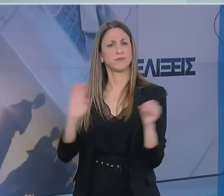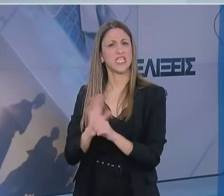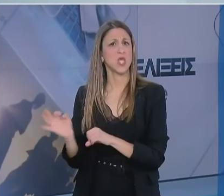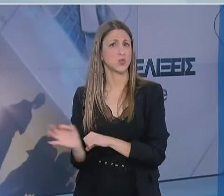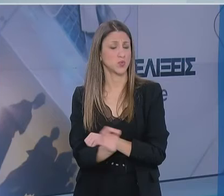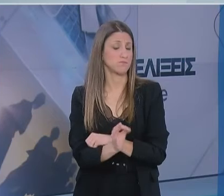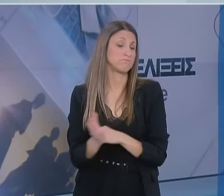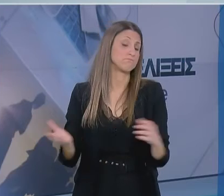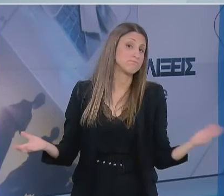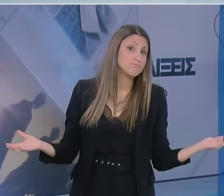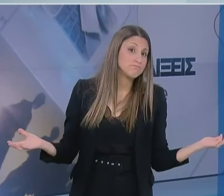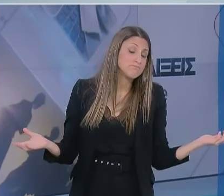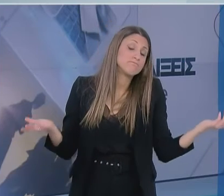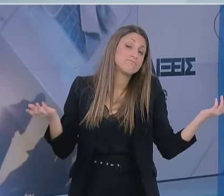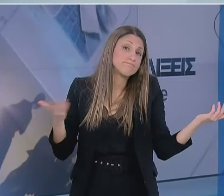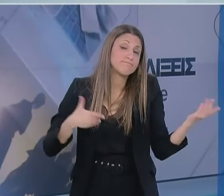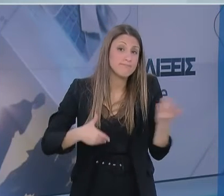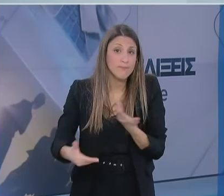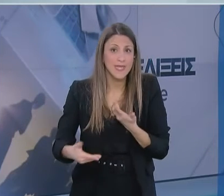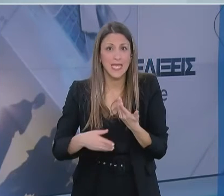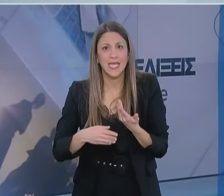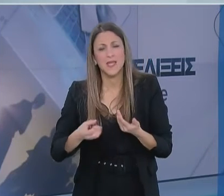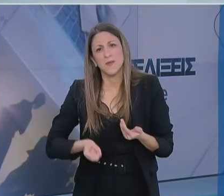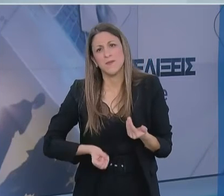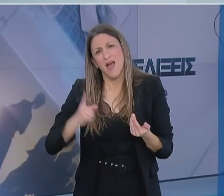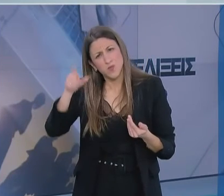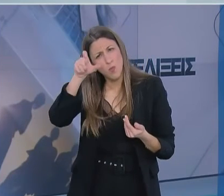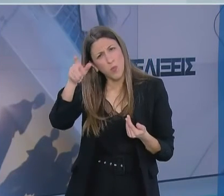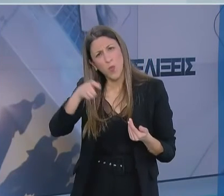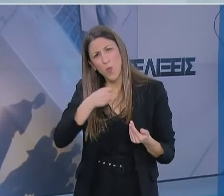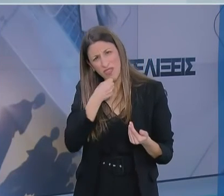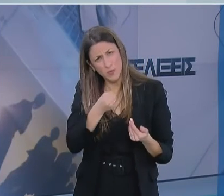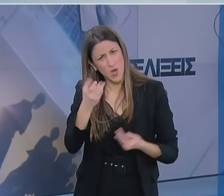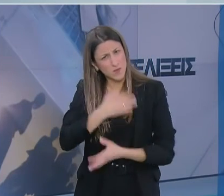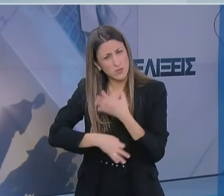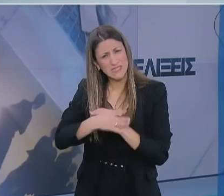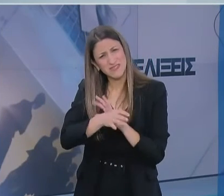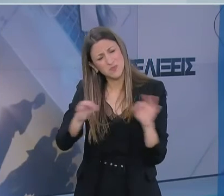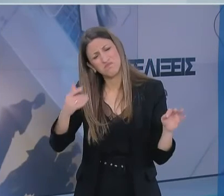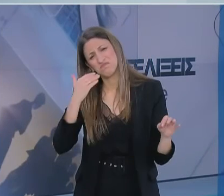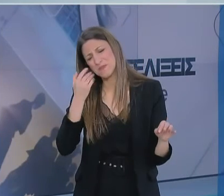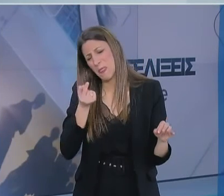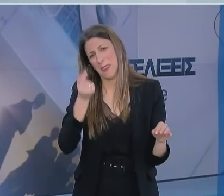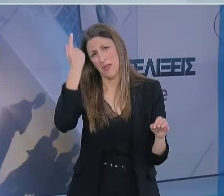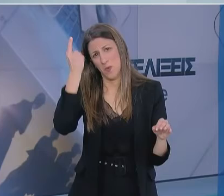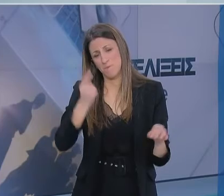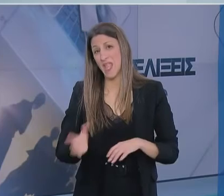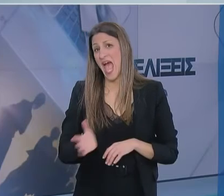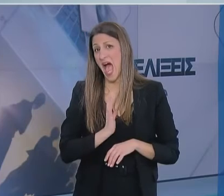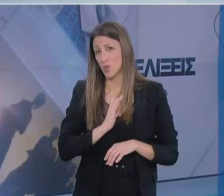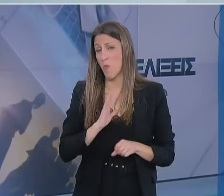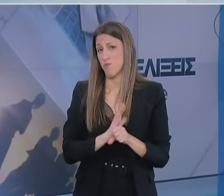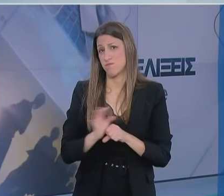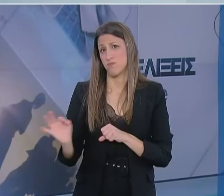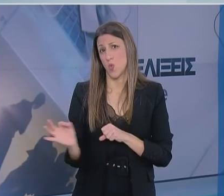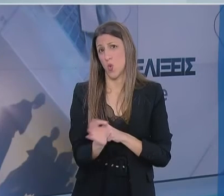ερωτηματικά και τις αβεβαιότητες της επιδημίας. Δεν θεωρώ ότι είναι πολύ πιθανό το σενάριο που αναφέρεται ο δημοσιογράφος. Αλλά είναι ασυμπτωματικά προκαλεί πνευμονία. Απλά το ξέρουμε.